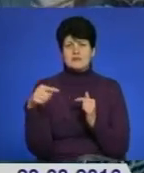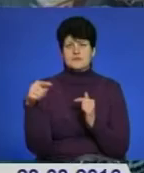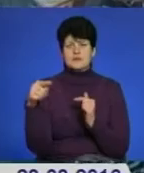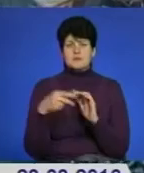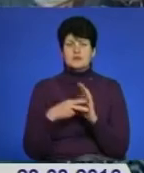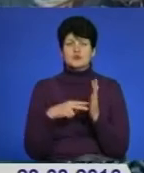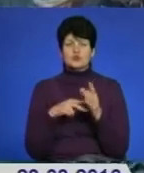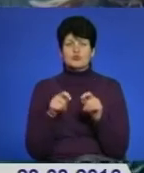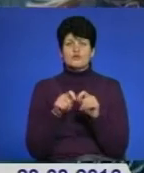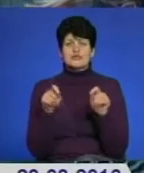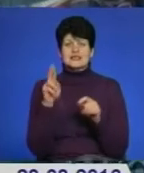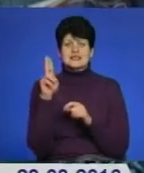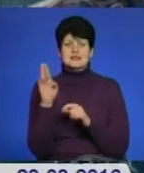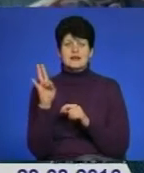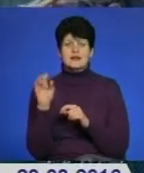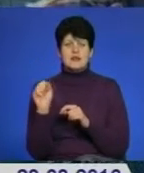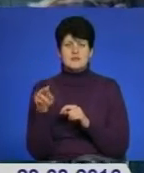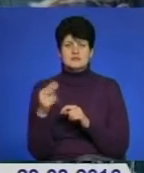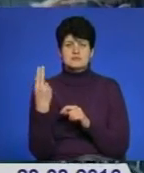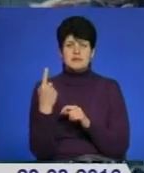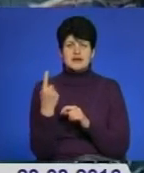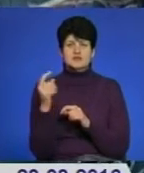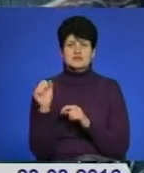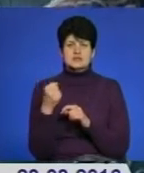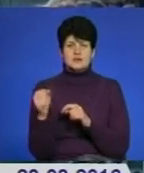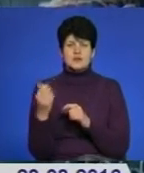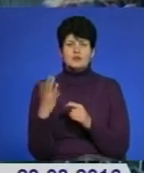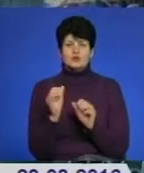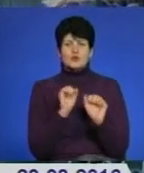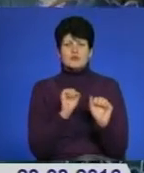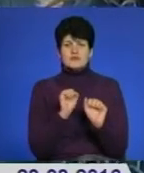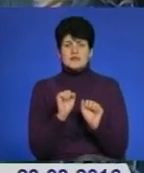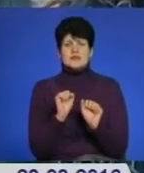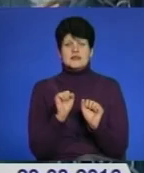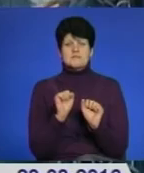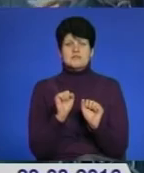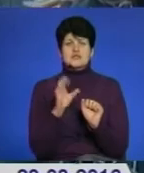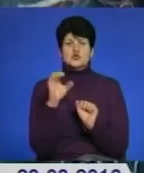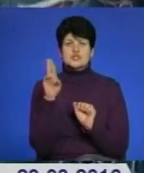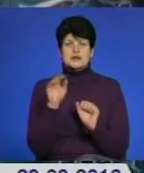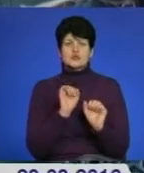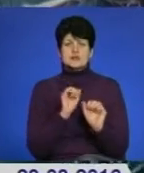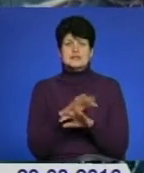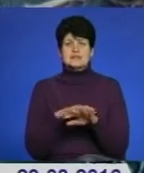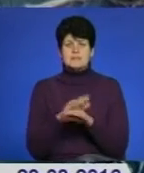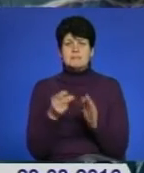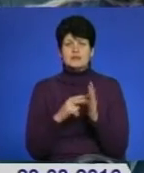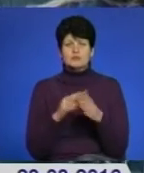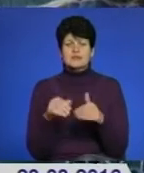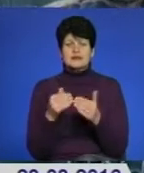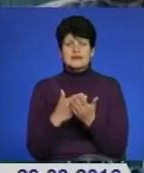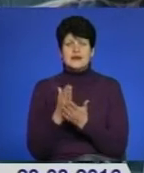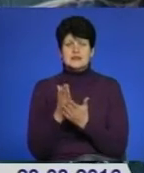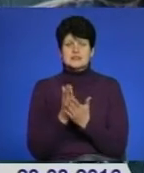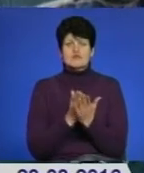Також плануємо відкрити ЦНАП. З 1 серпня буде в нас управління соціального захисту населення. Тобто плануємо надати якісні послуги